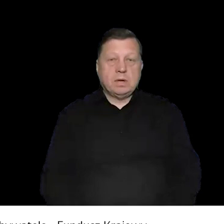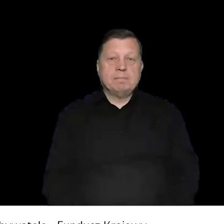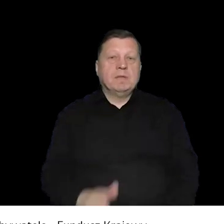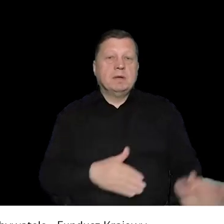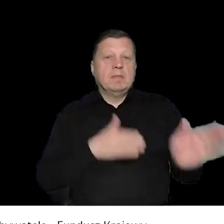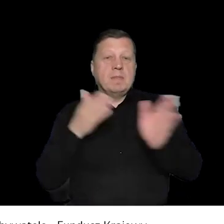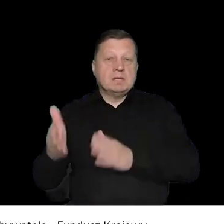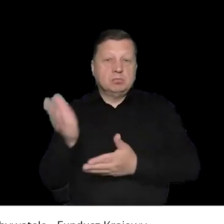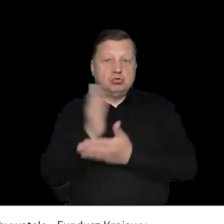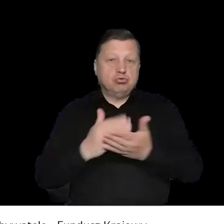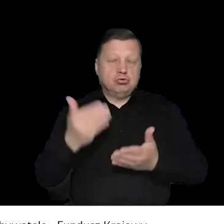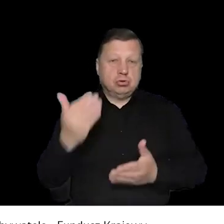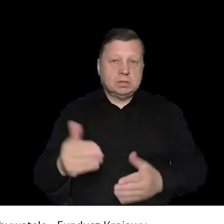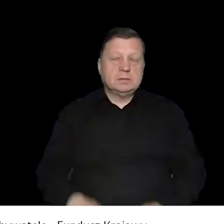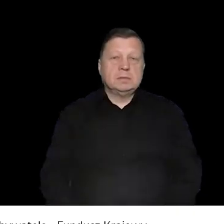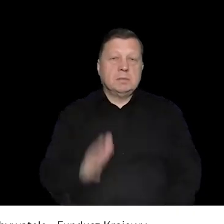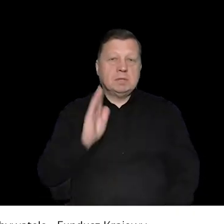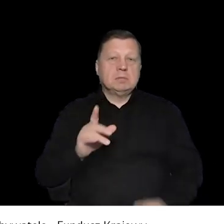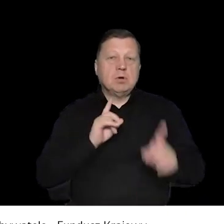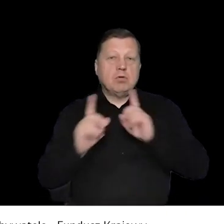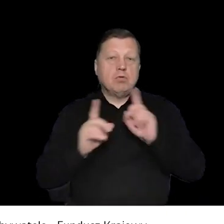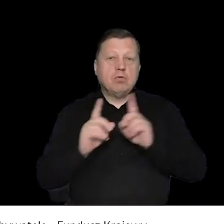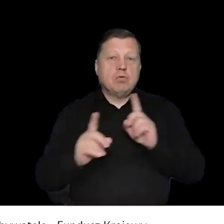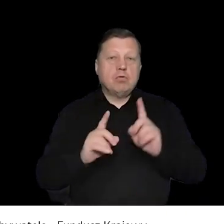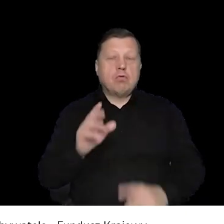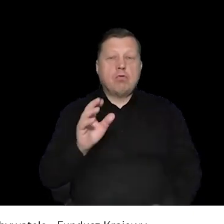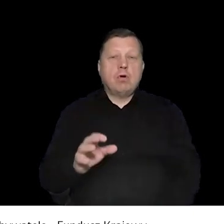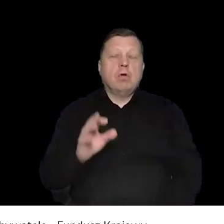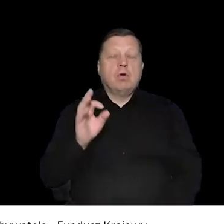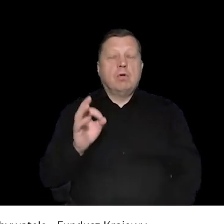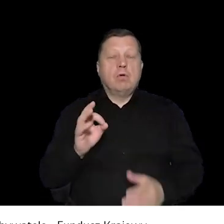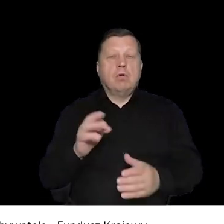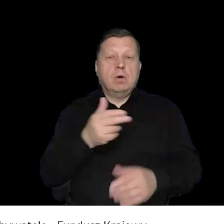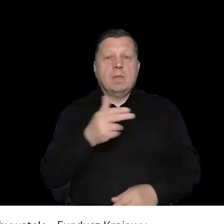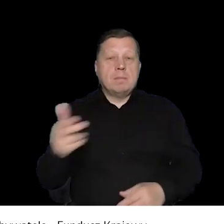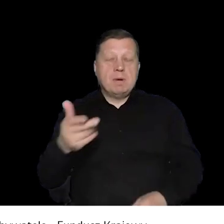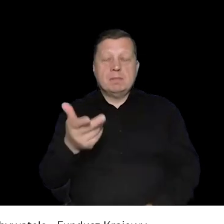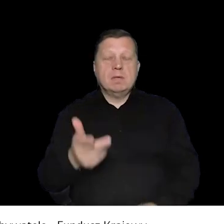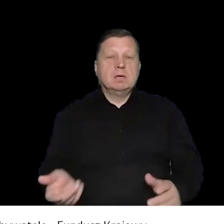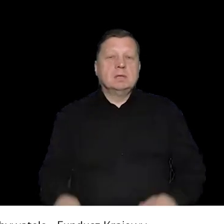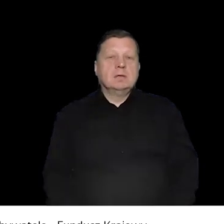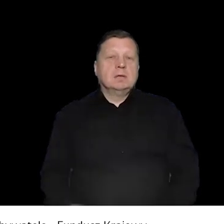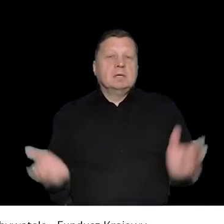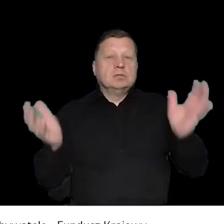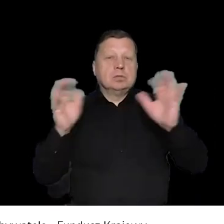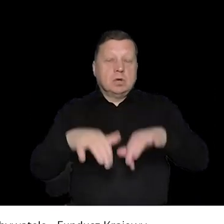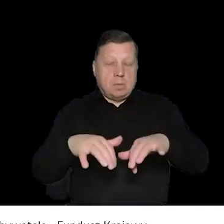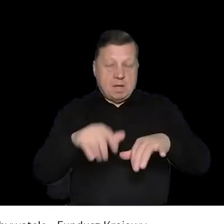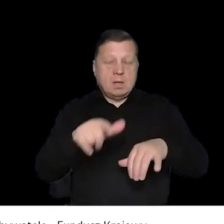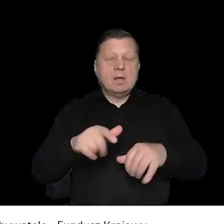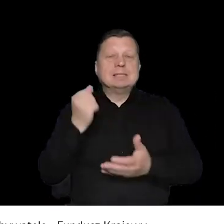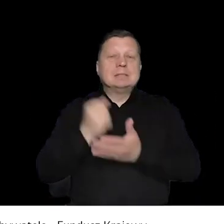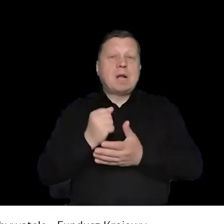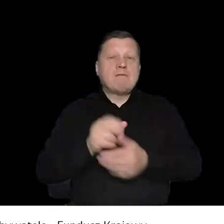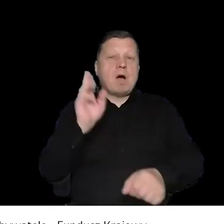więcej pytań. W związku z tym, ja myślę, że możemy, że bardzo Ci dziękuję i przejdziemy do kolejnej części. I porozmawiamy